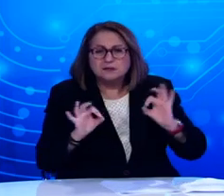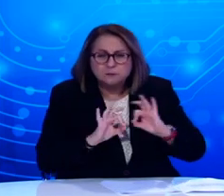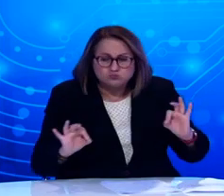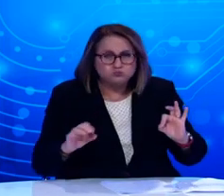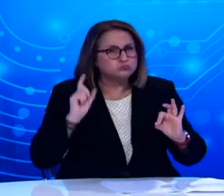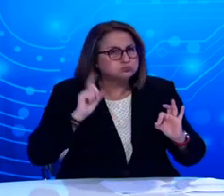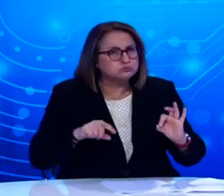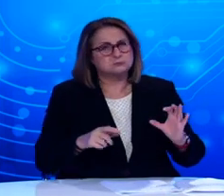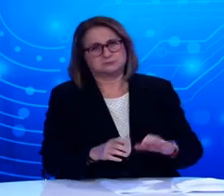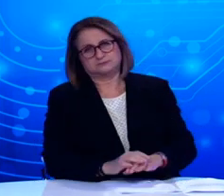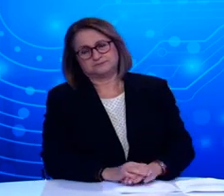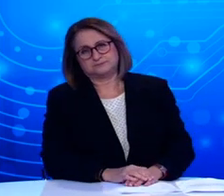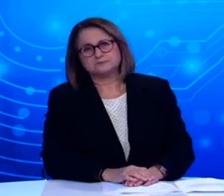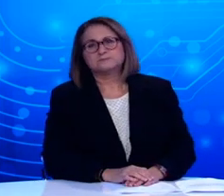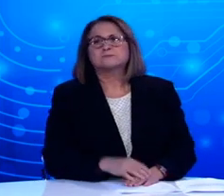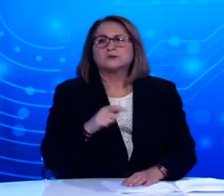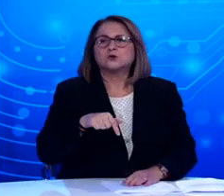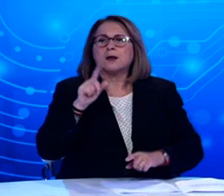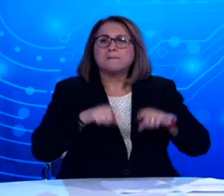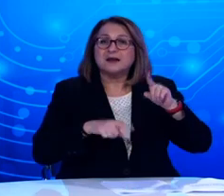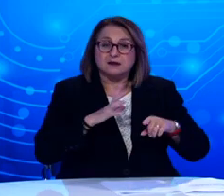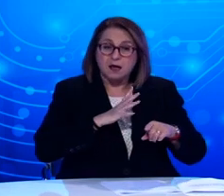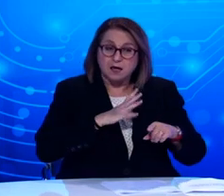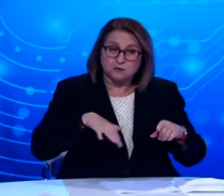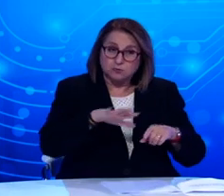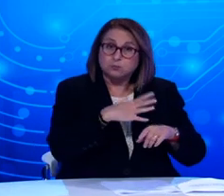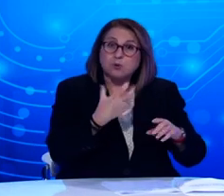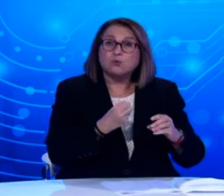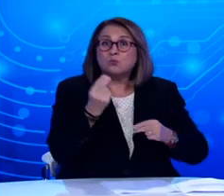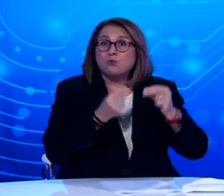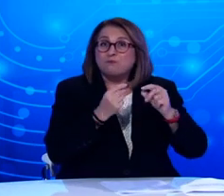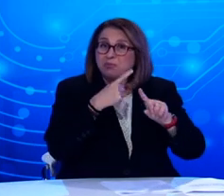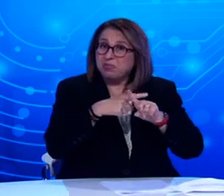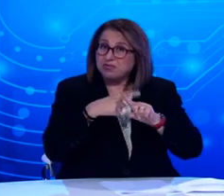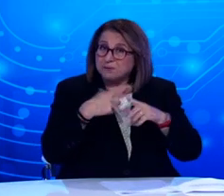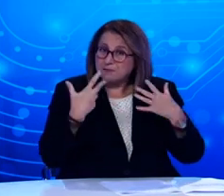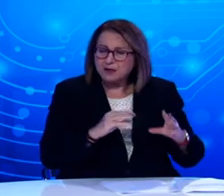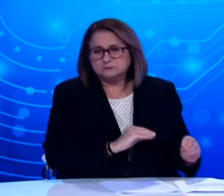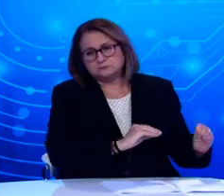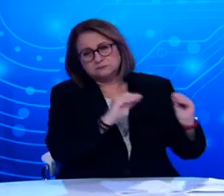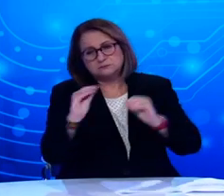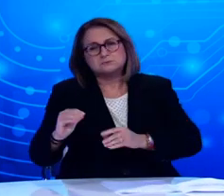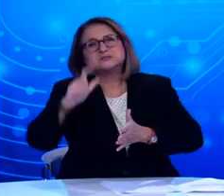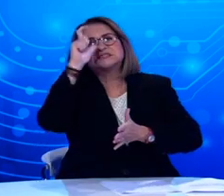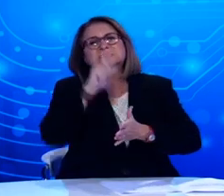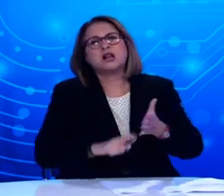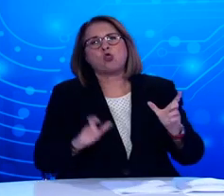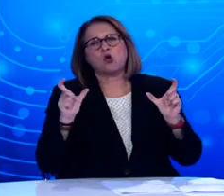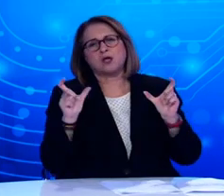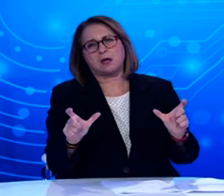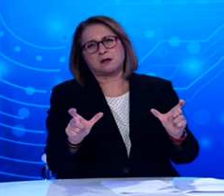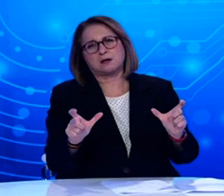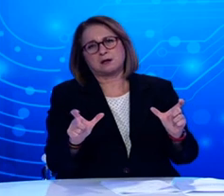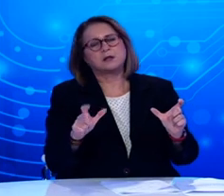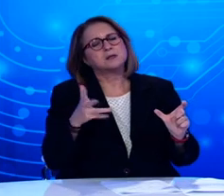Στο πλαίσιο αυτό σχεδιάζεται μεταφορά ορισμένου αριθμού ανθρώπων που είναι θετική στον ιό σε ξενοδοχεία καραντίνας, όπου θα βρίσκονται υπό την εποπτεία